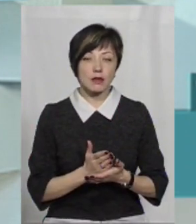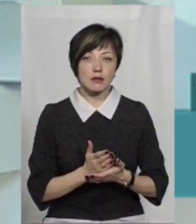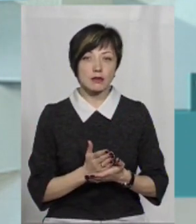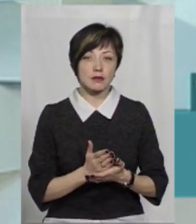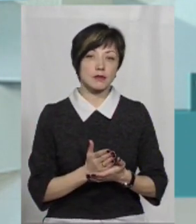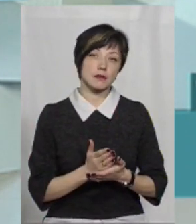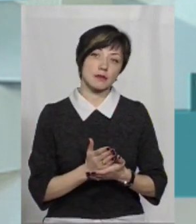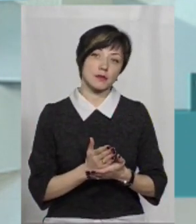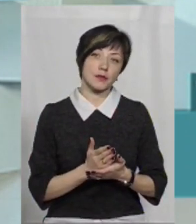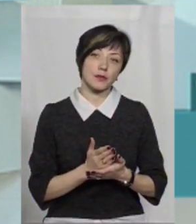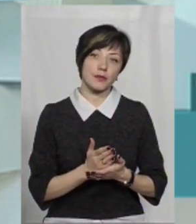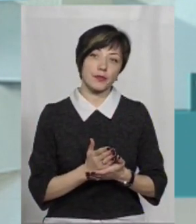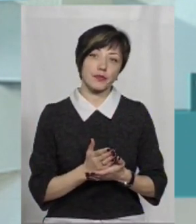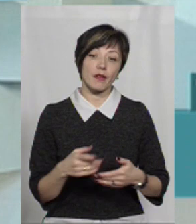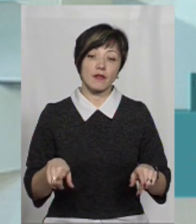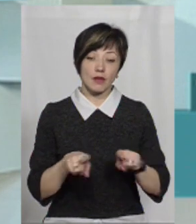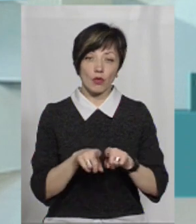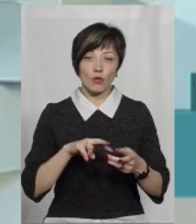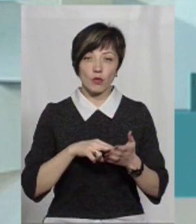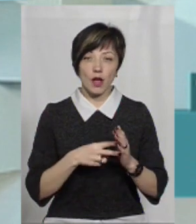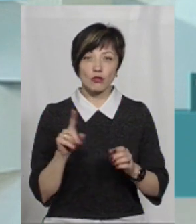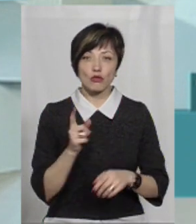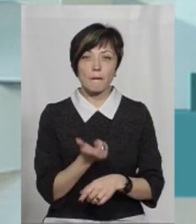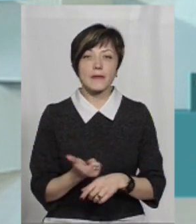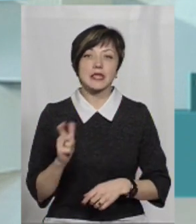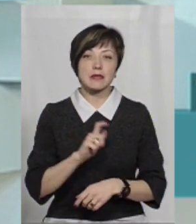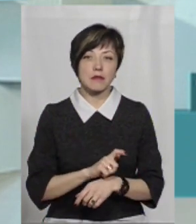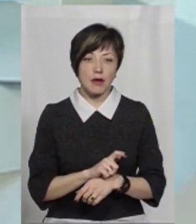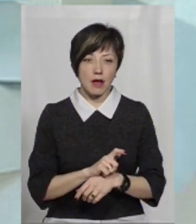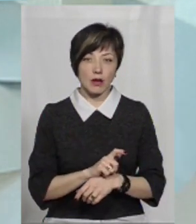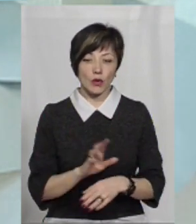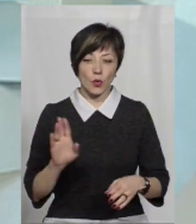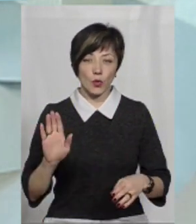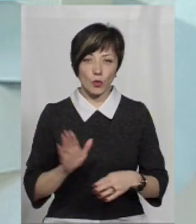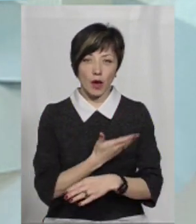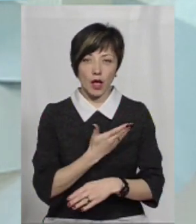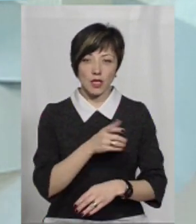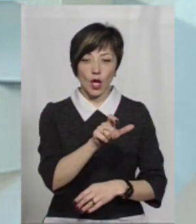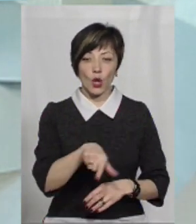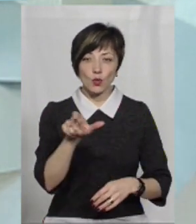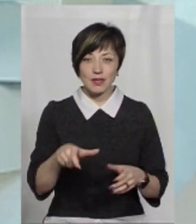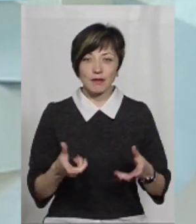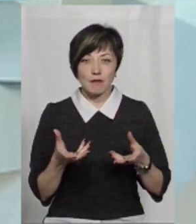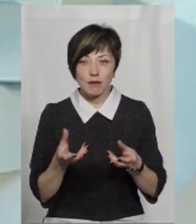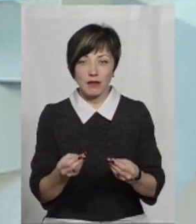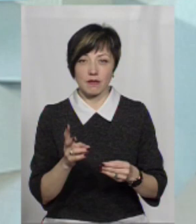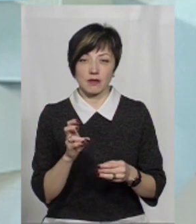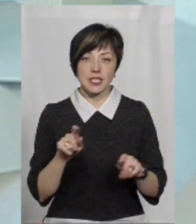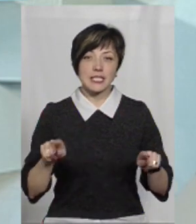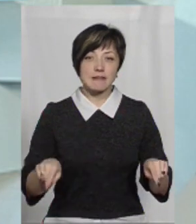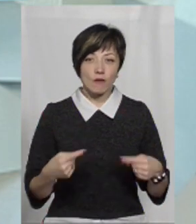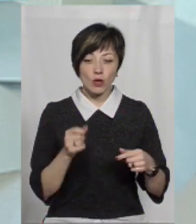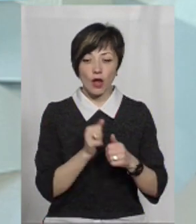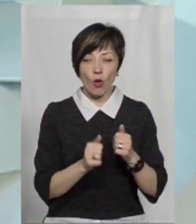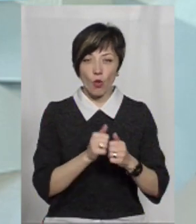плані, щоб максимально виключити людський фактор, створені